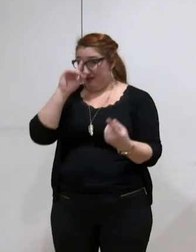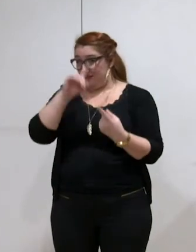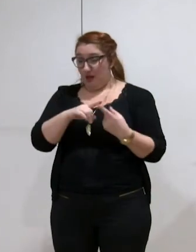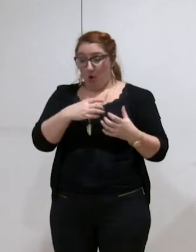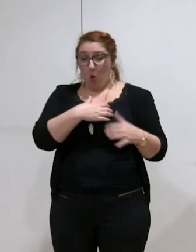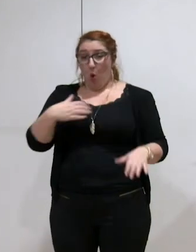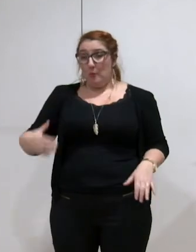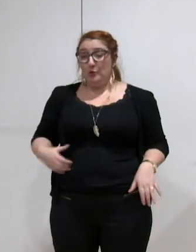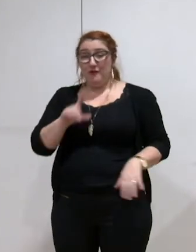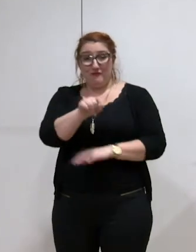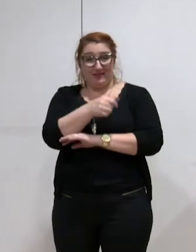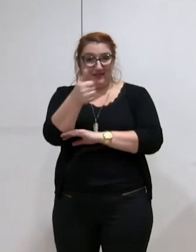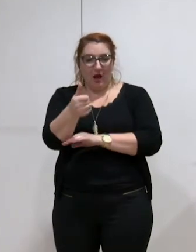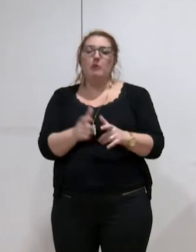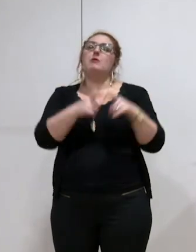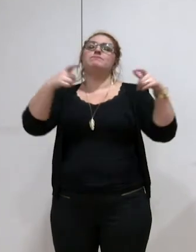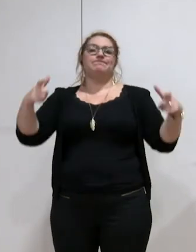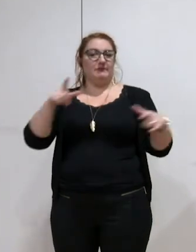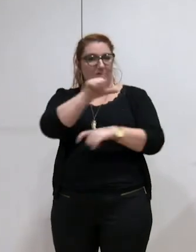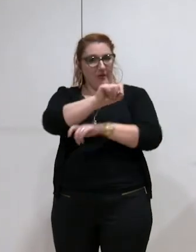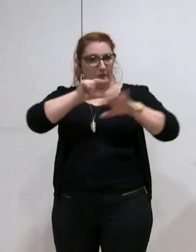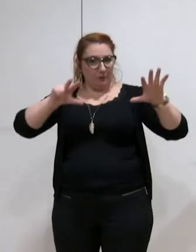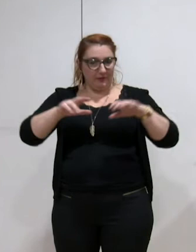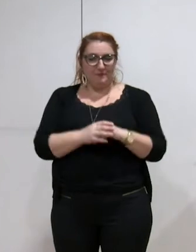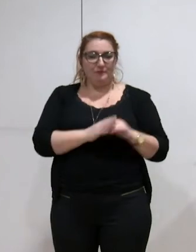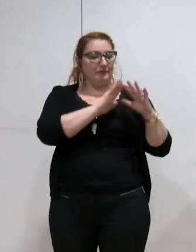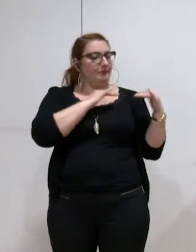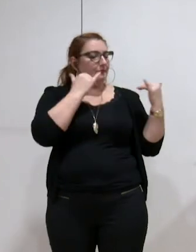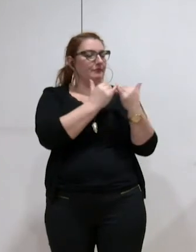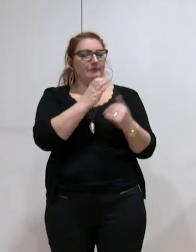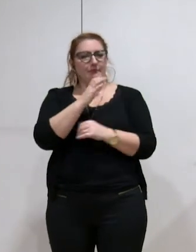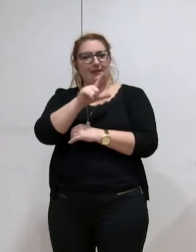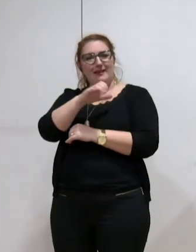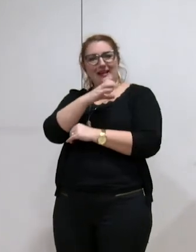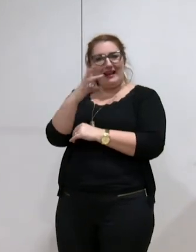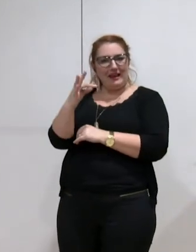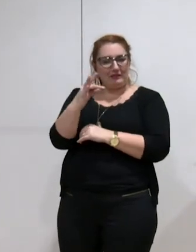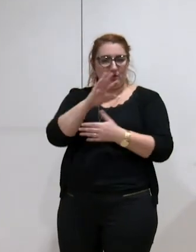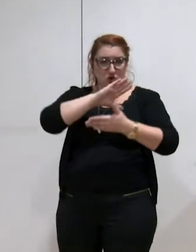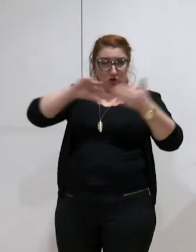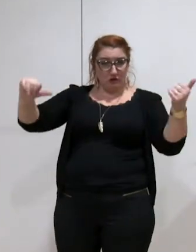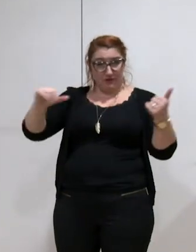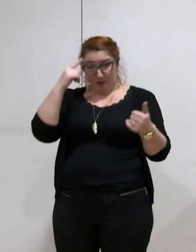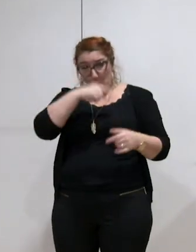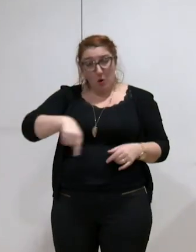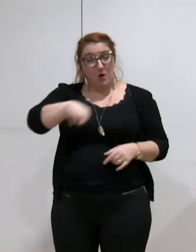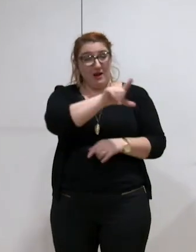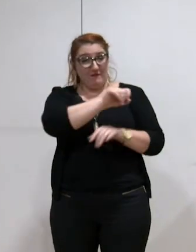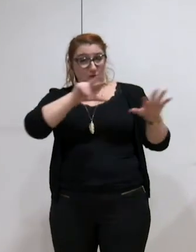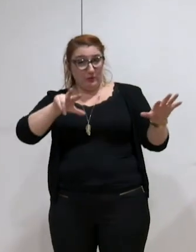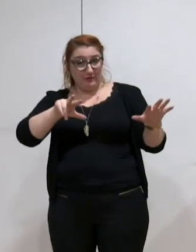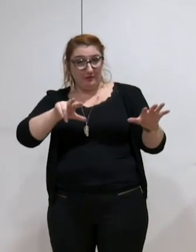ensuite à 28 communes. La CLECT a évalué ce transfert pour les 28 communes à 1,7 million d'euros.